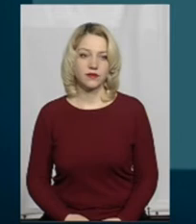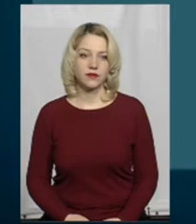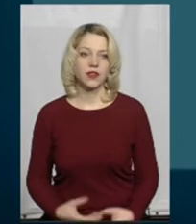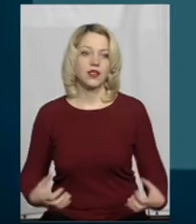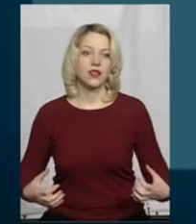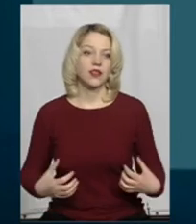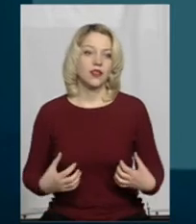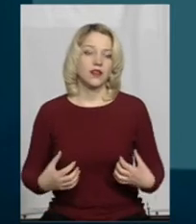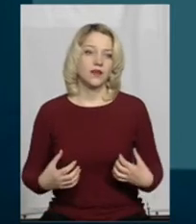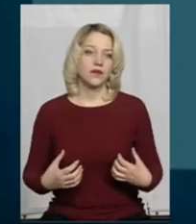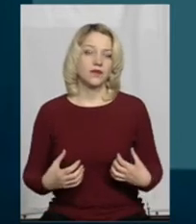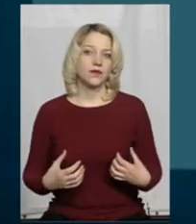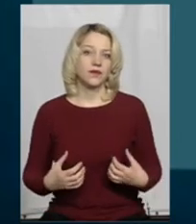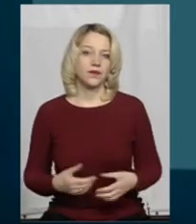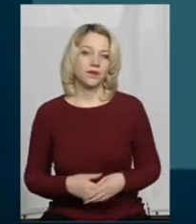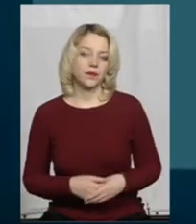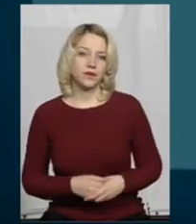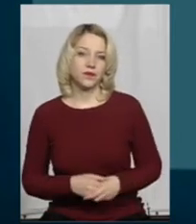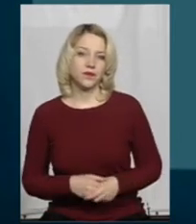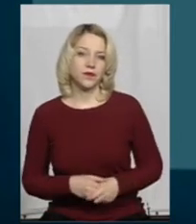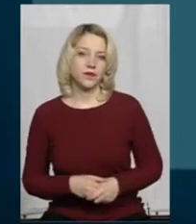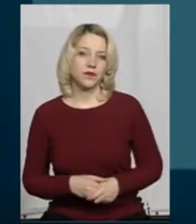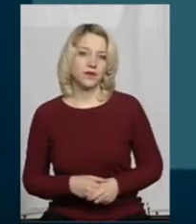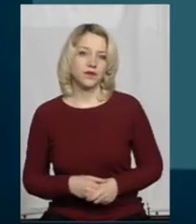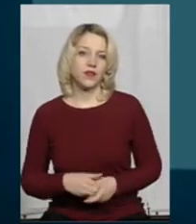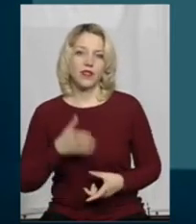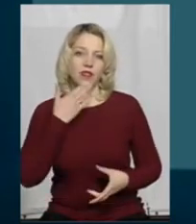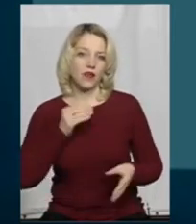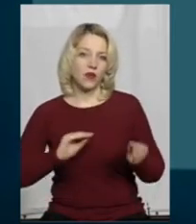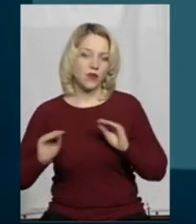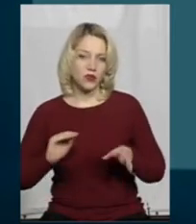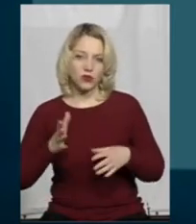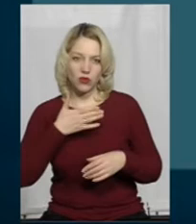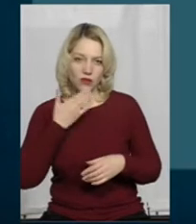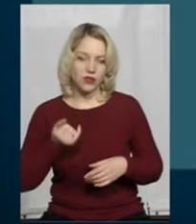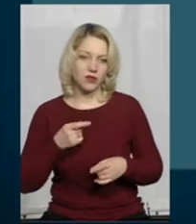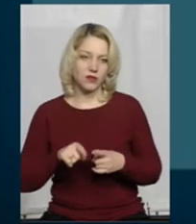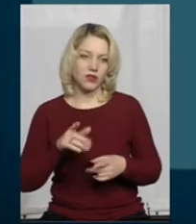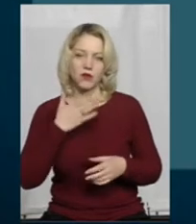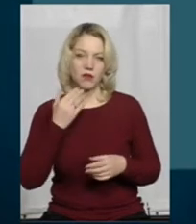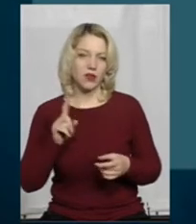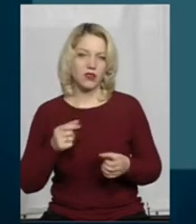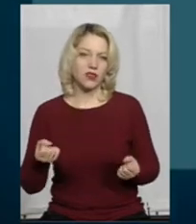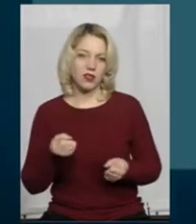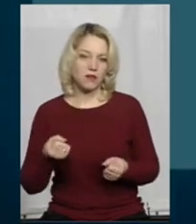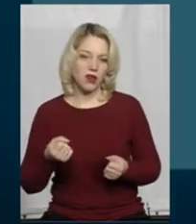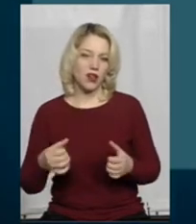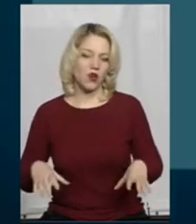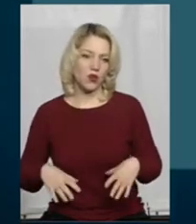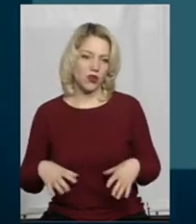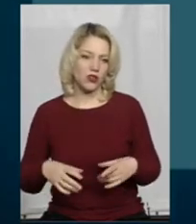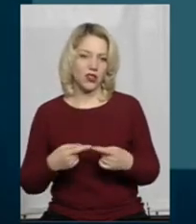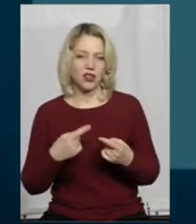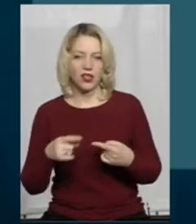Страшні притоміщення побудував. Ніяк не облаштовані, нічого. І там тримає собаки, тримає коней. Ще інші можуть